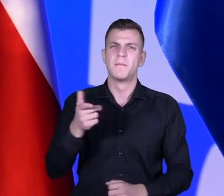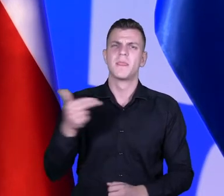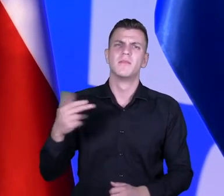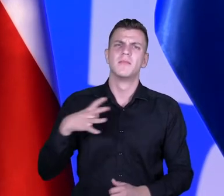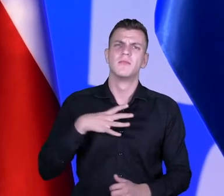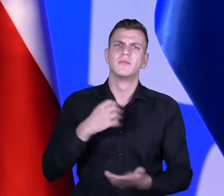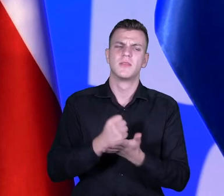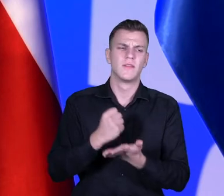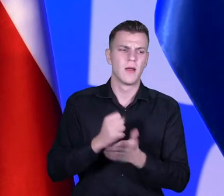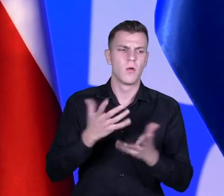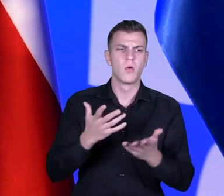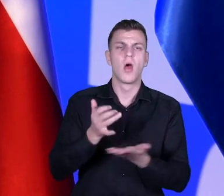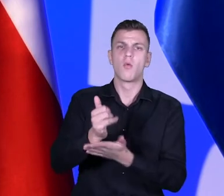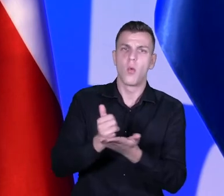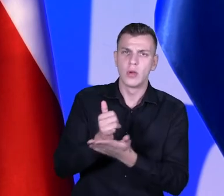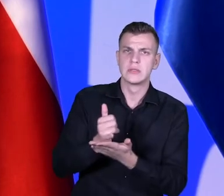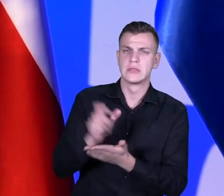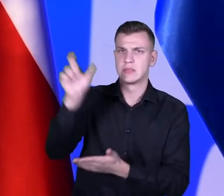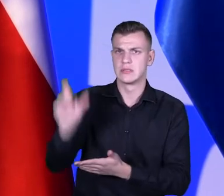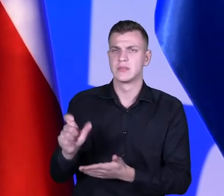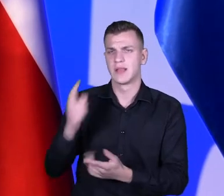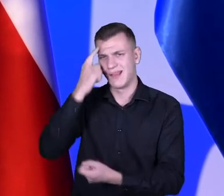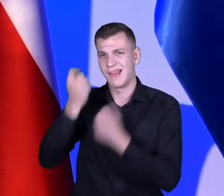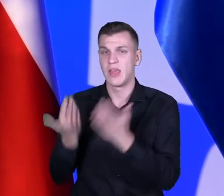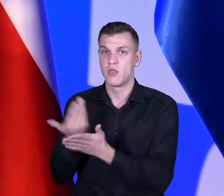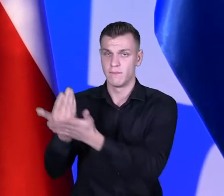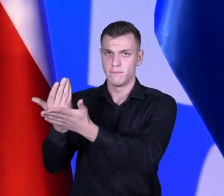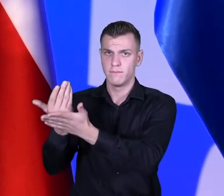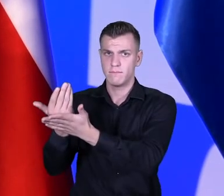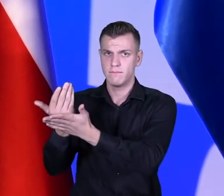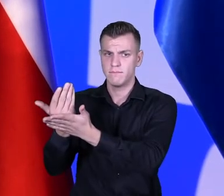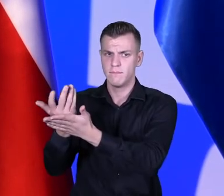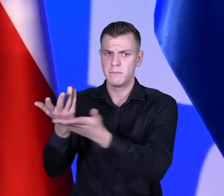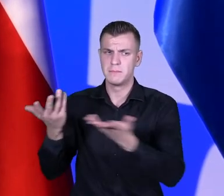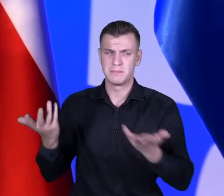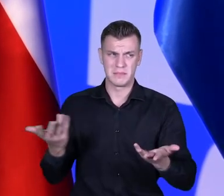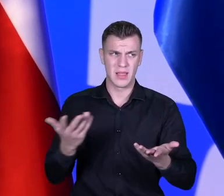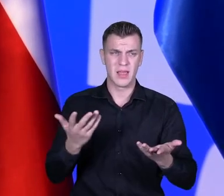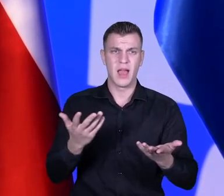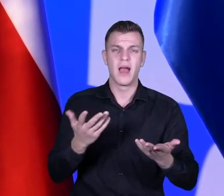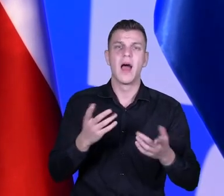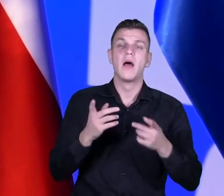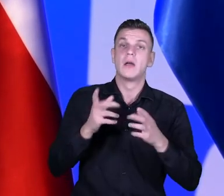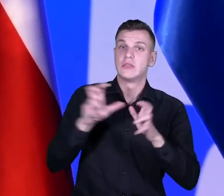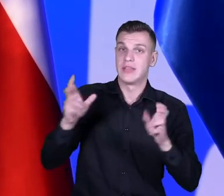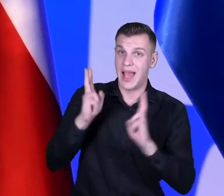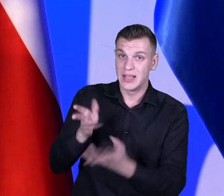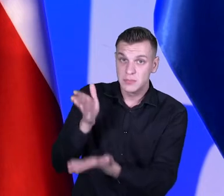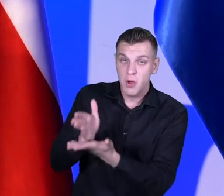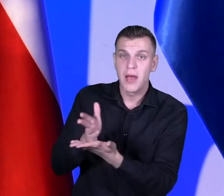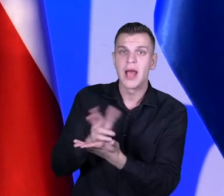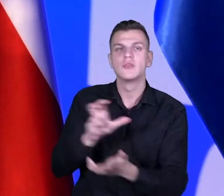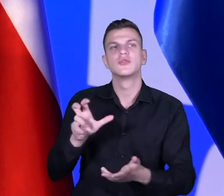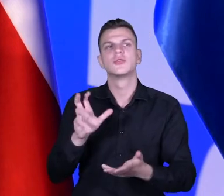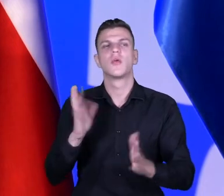to jest kurs na innowatora i na ile my łudzimy się, że da się na jakimś kursie wykształcić kompetencje proinnowacyjne, a na